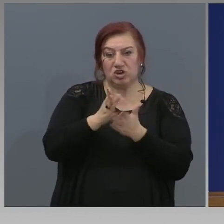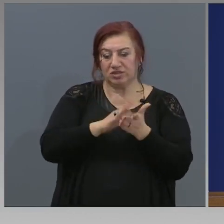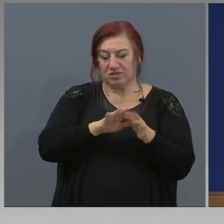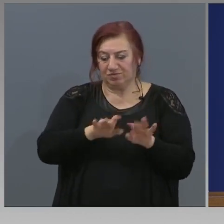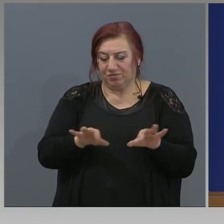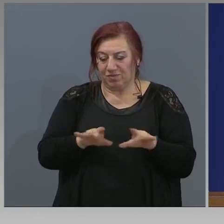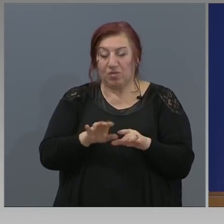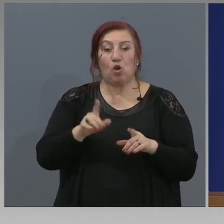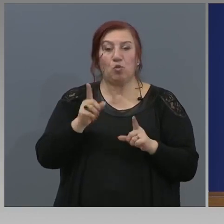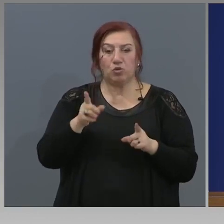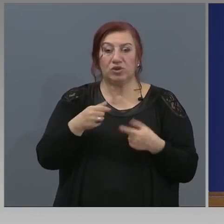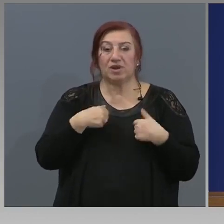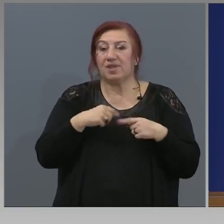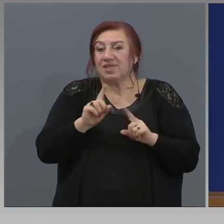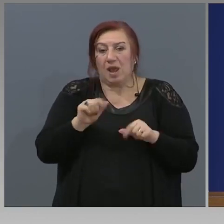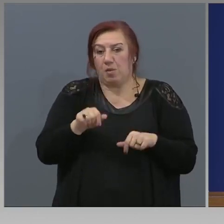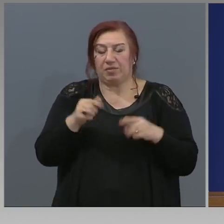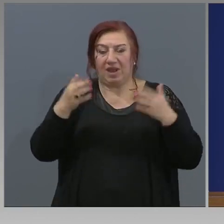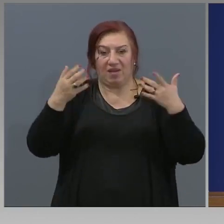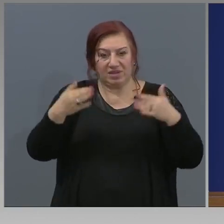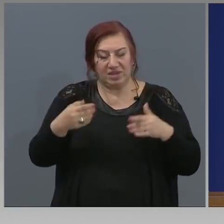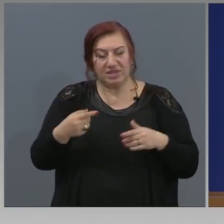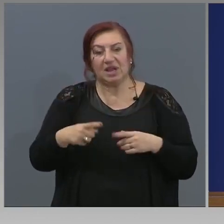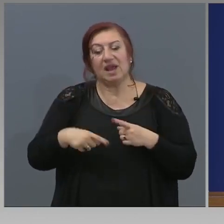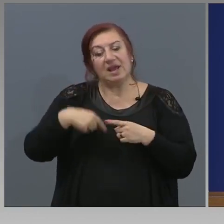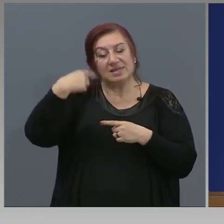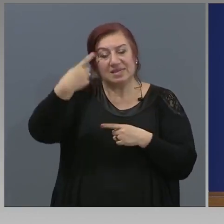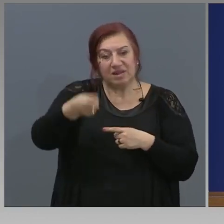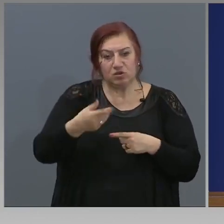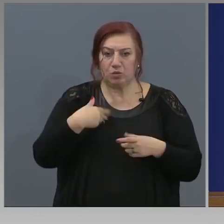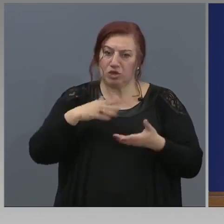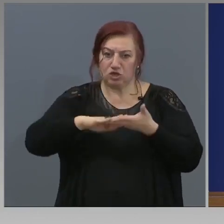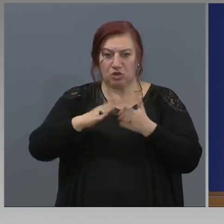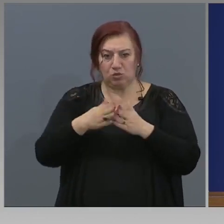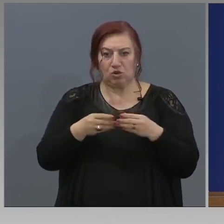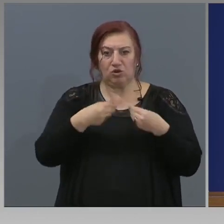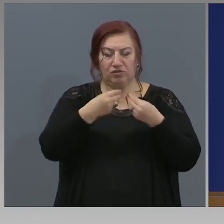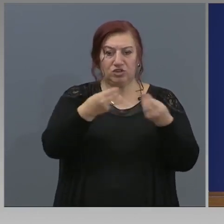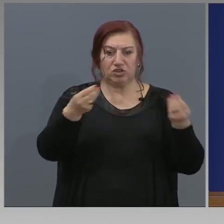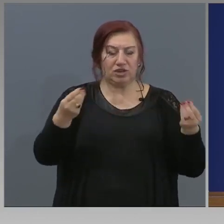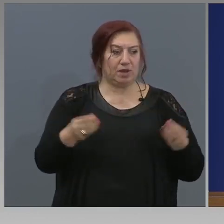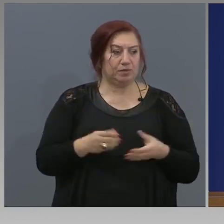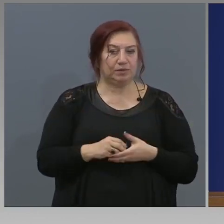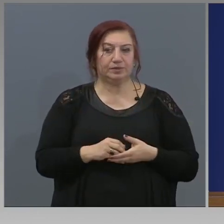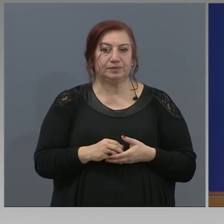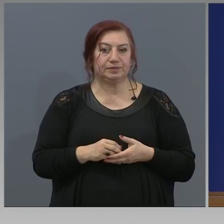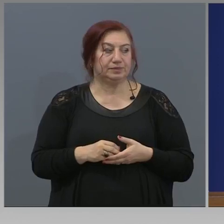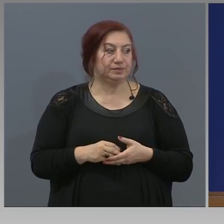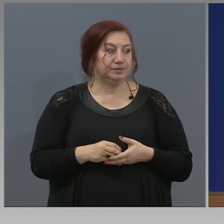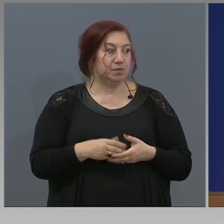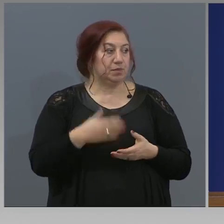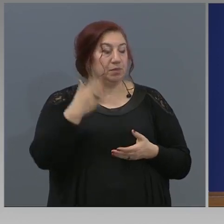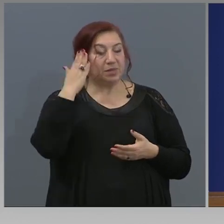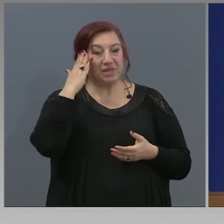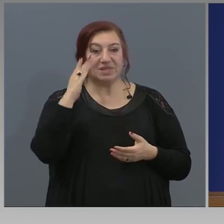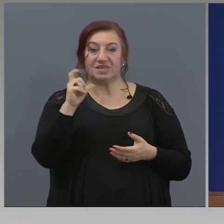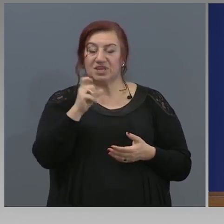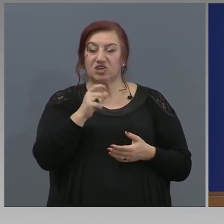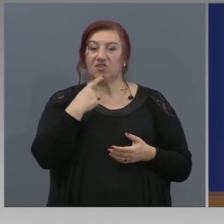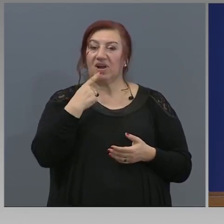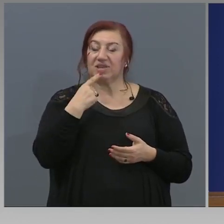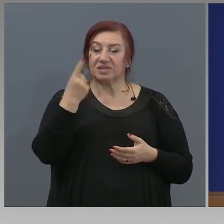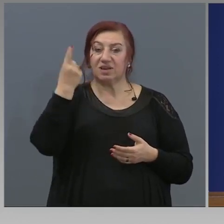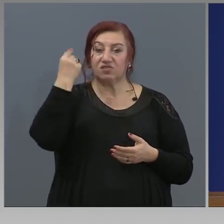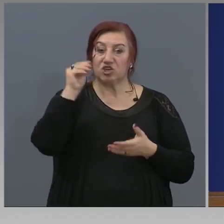статистика, за която ме питате в момента. За следващия път ще се подготвя и ще ви я дам. Министър Сачева, споменахте вчера са се